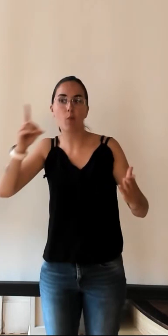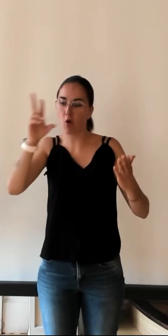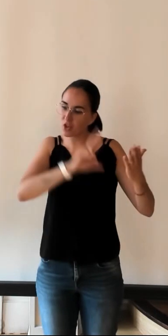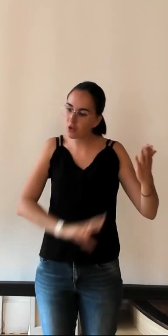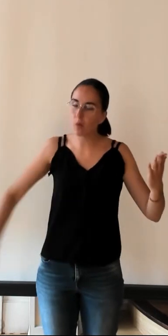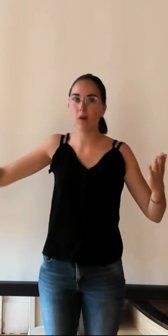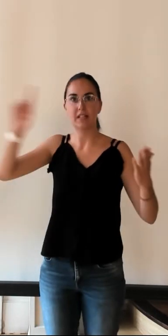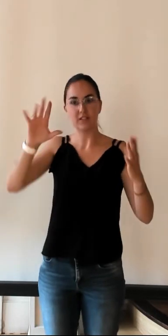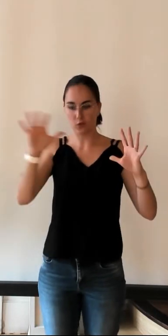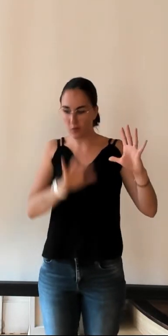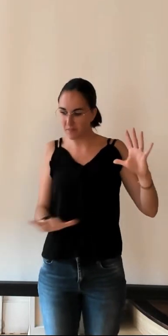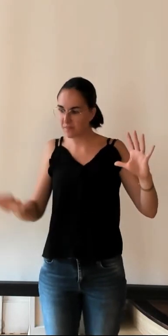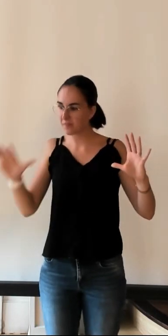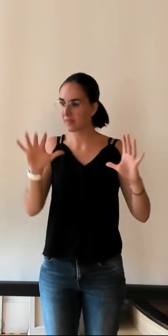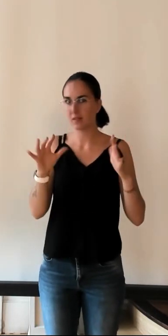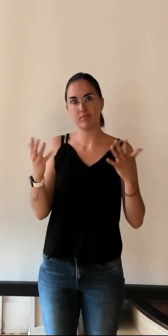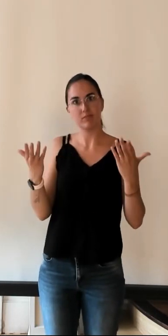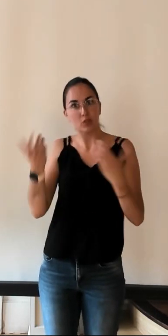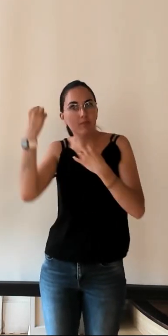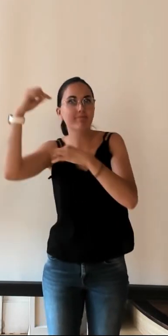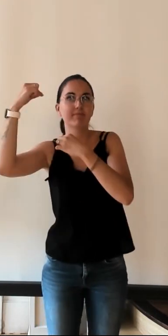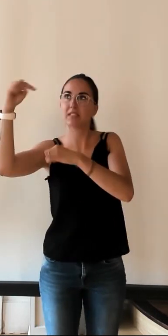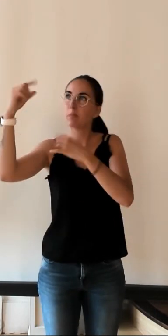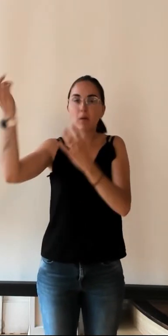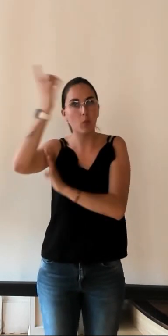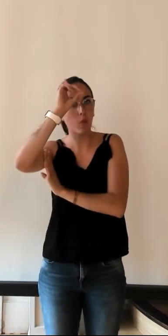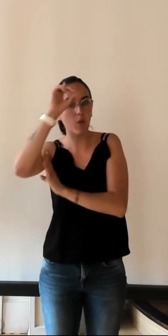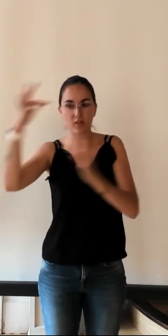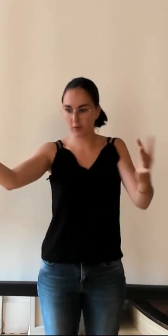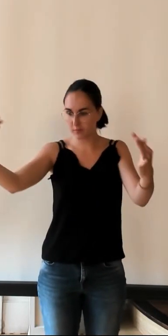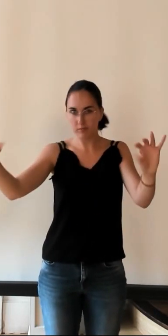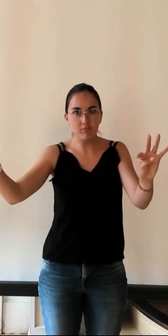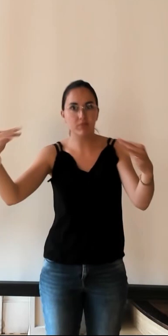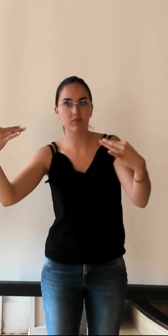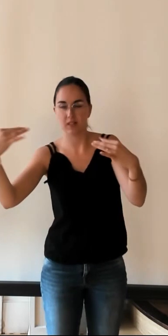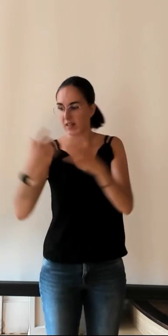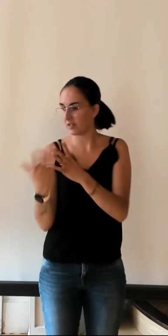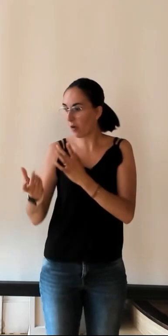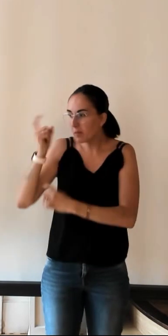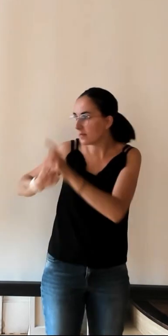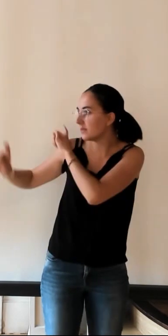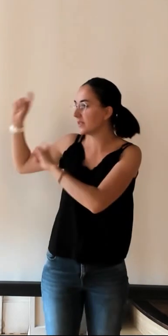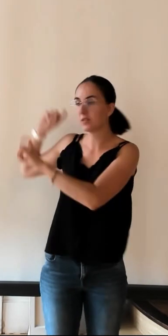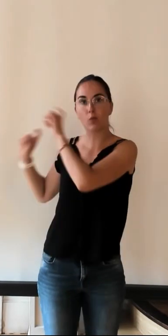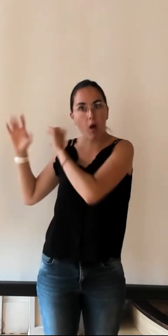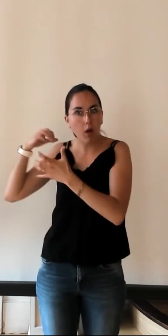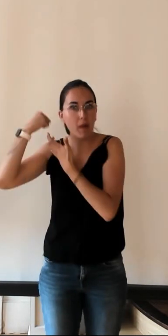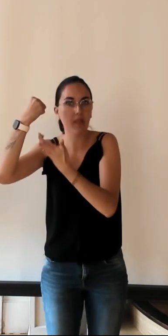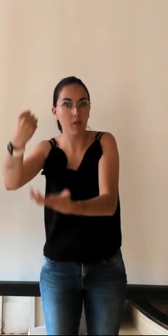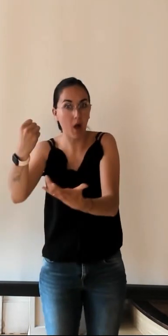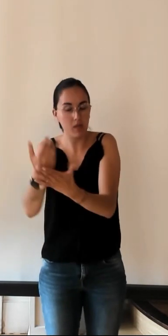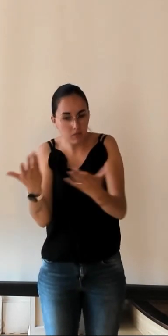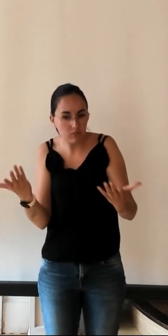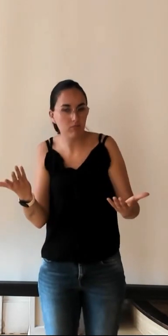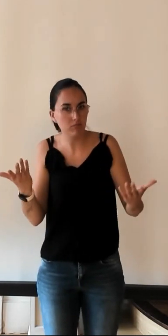de ses atouts naturels et historiques. Effectivement, si l'on se reporte aux origines de la